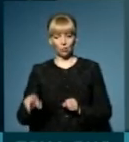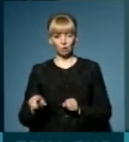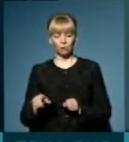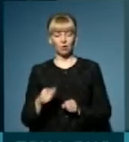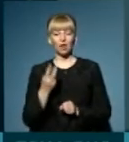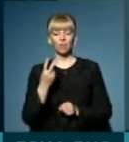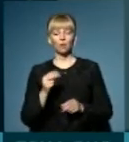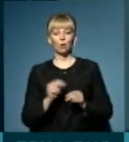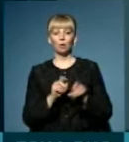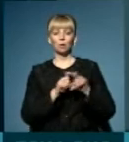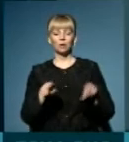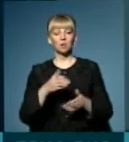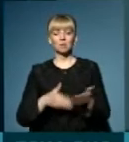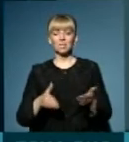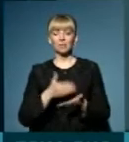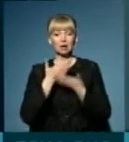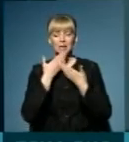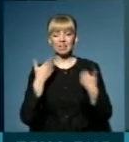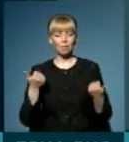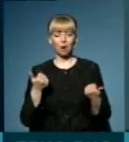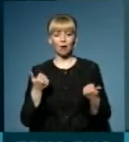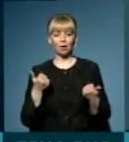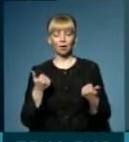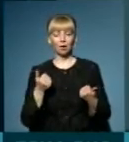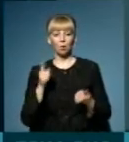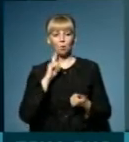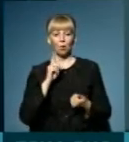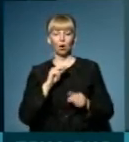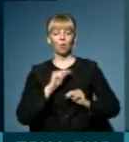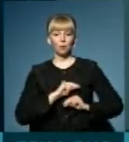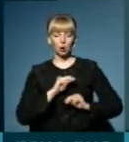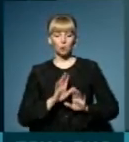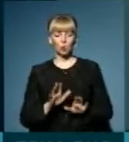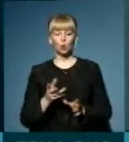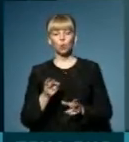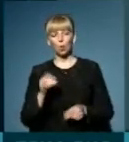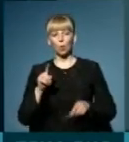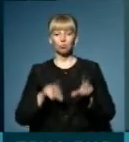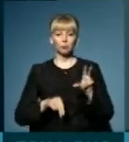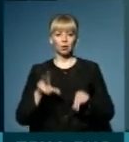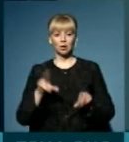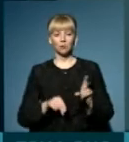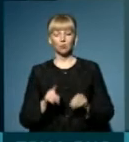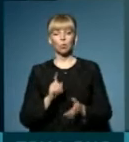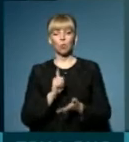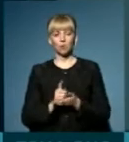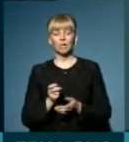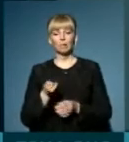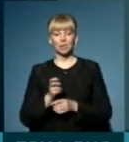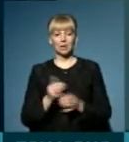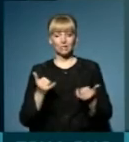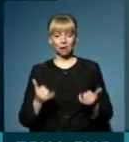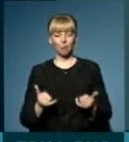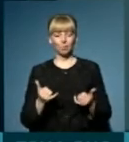двох амбулаторіях там взагалі немає із сумісниками, поки працюємо. Але сподіваємося, що має прийти тепер